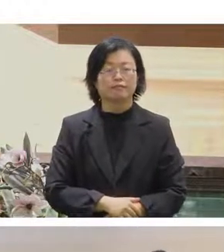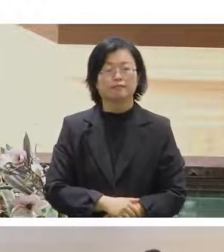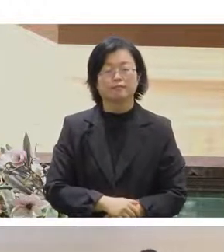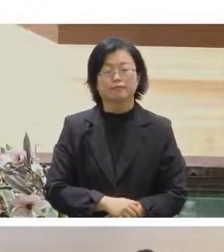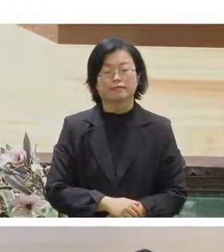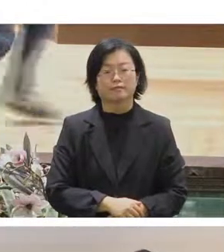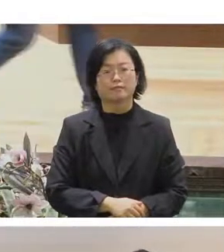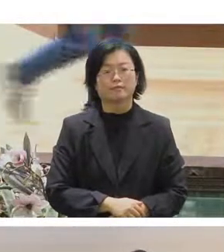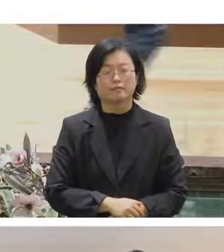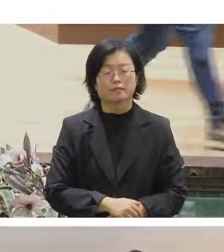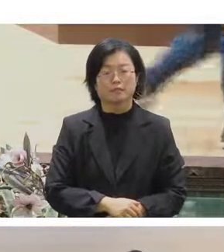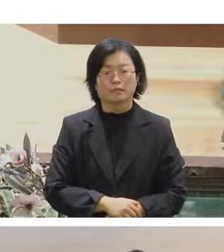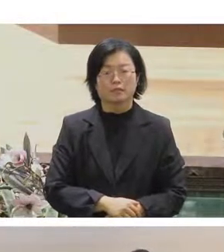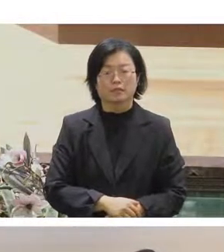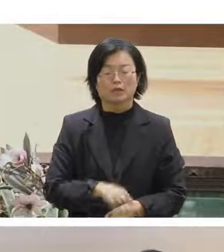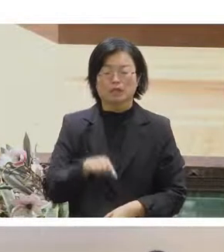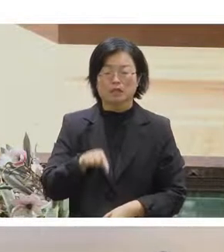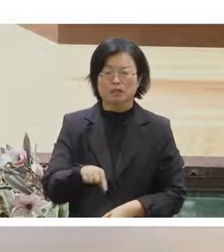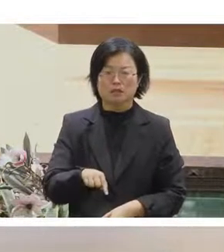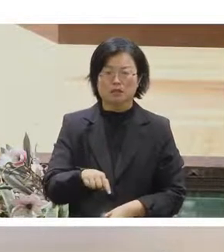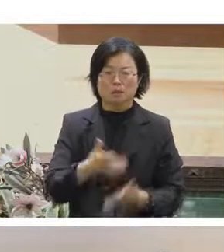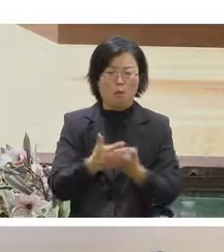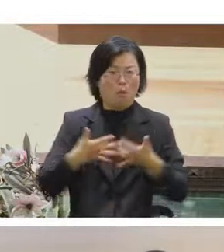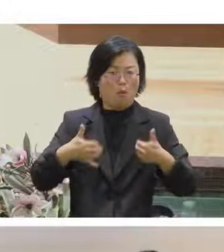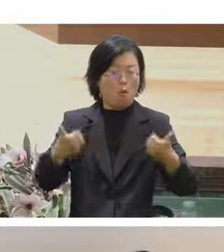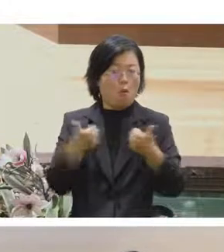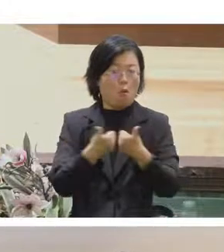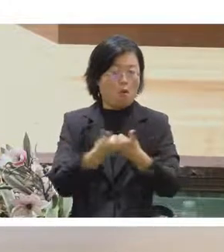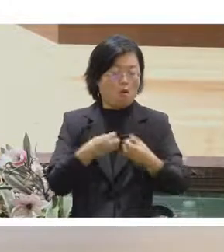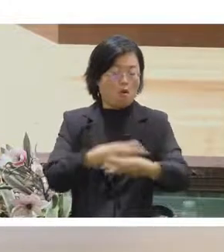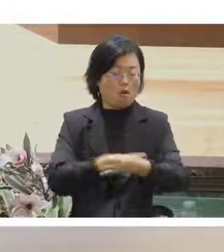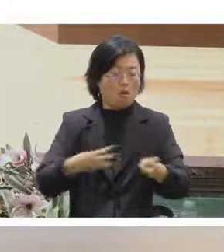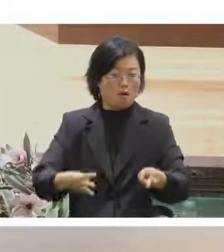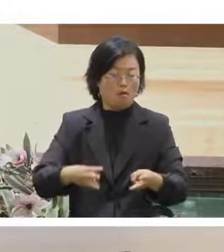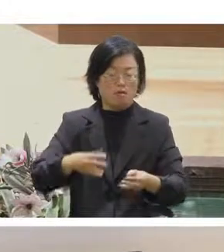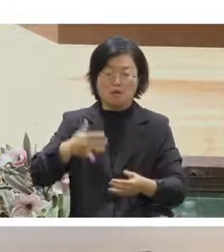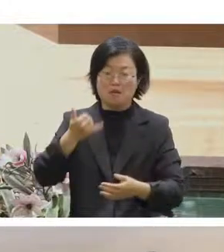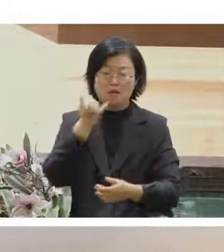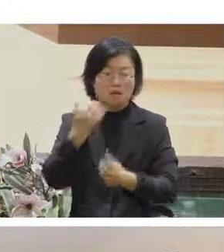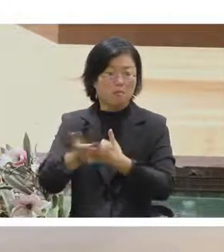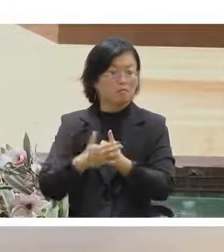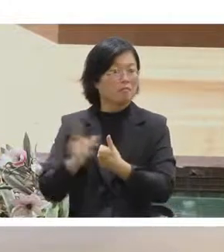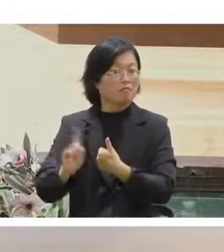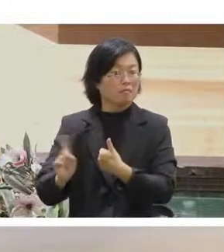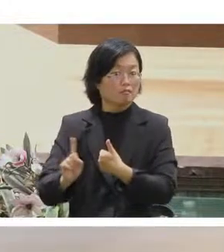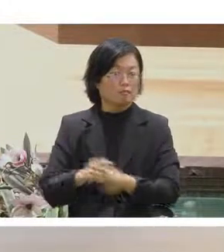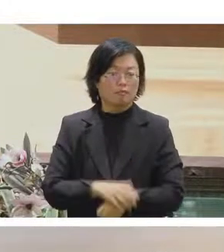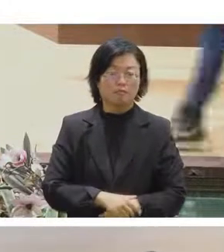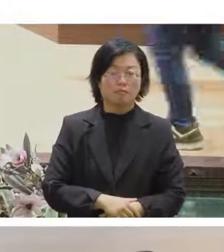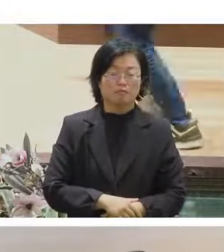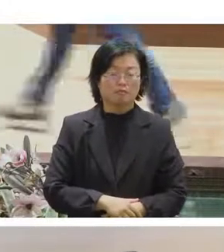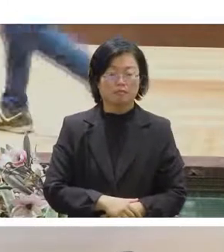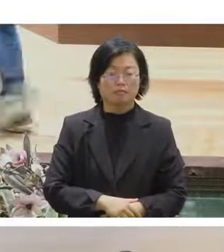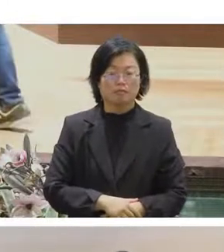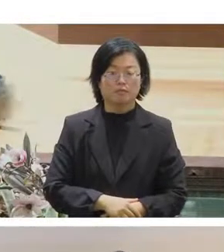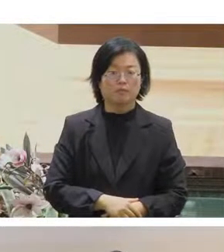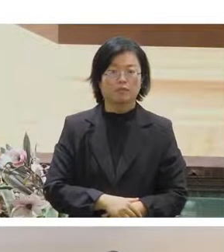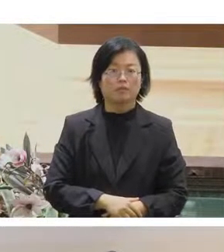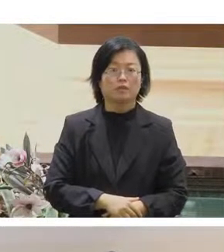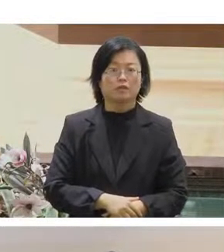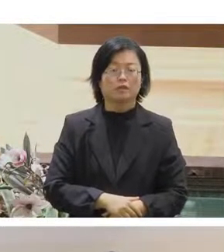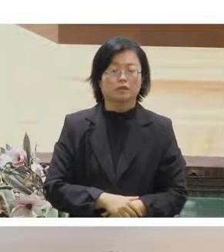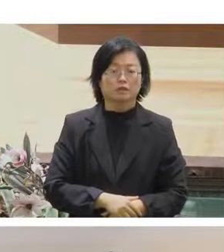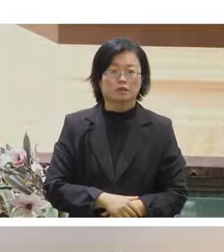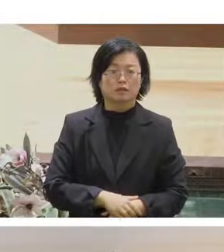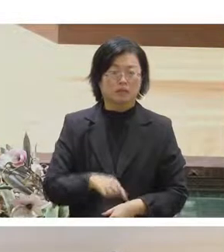再來就是線上會議室的其他功能這個是2D線上的地圖謝謝這是2D的線上地圖那